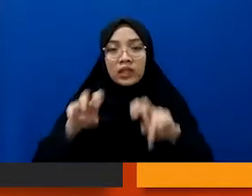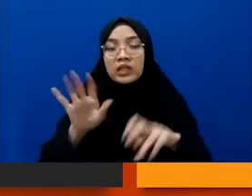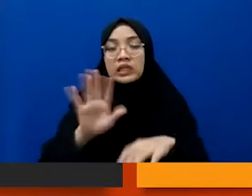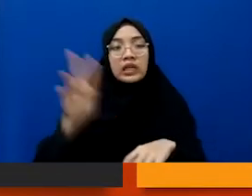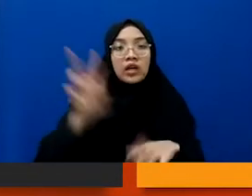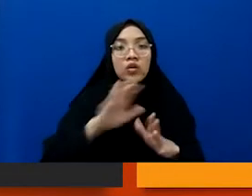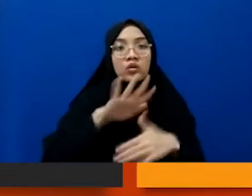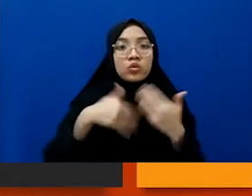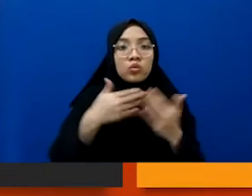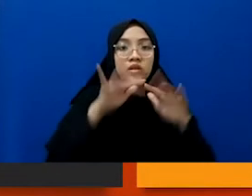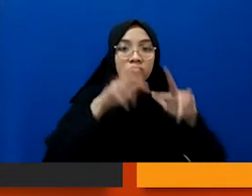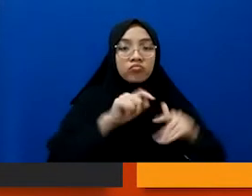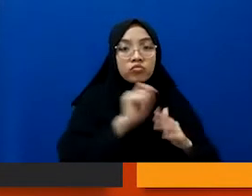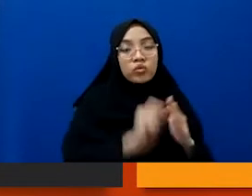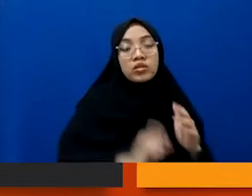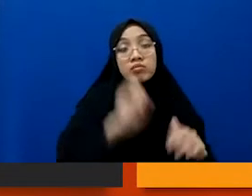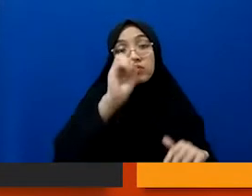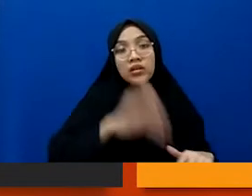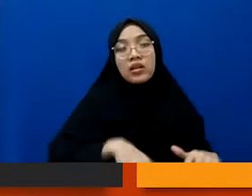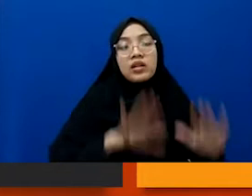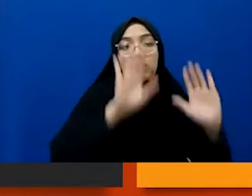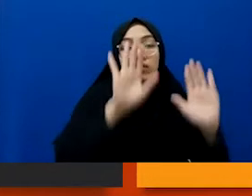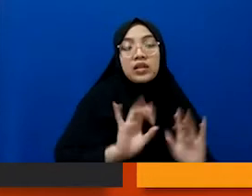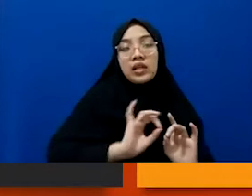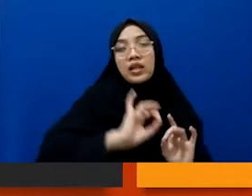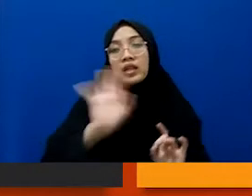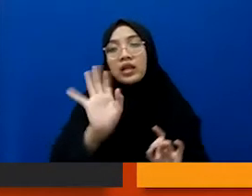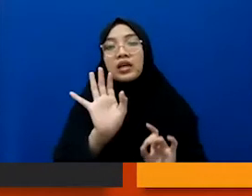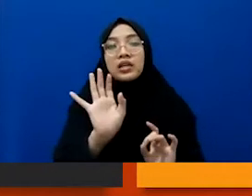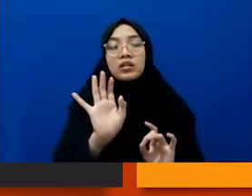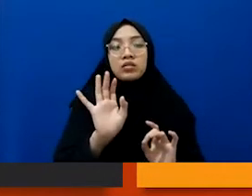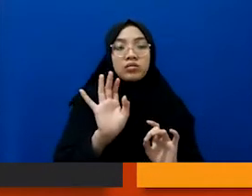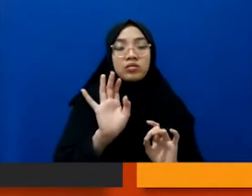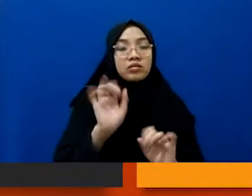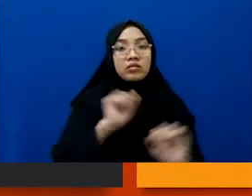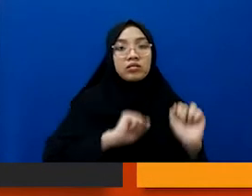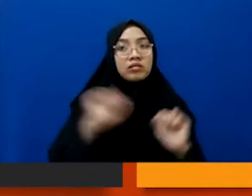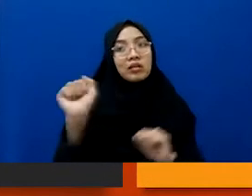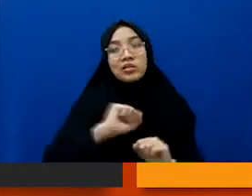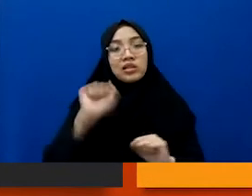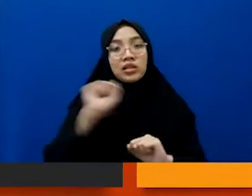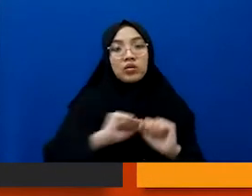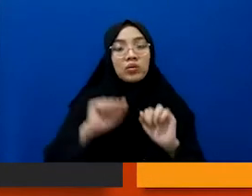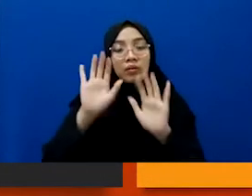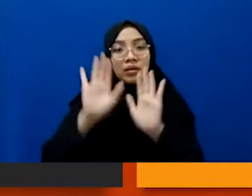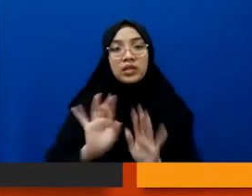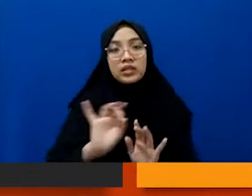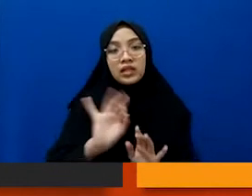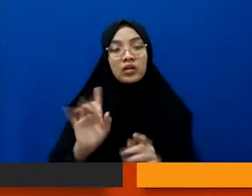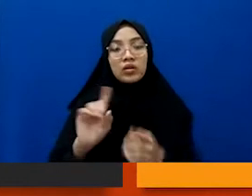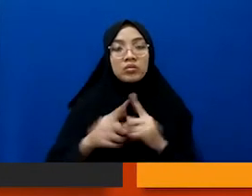ditulis oleh media yang lain, itu tidak bisa ditulis oleh media yang lain, yang dikaterikan dengan kategori